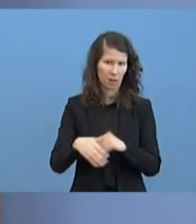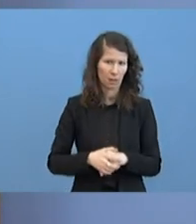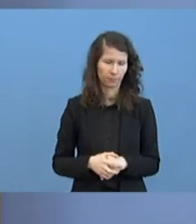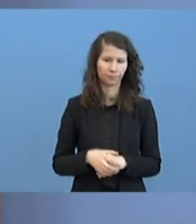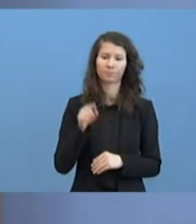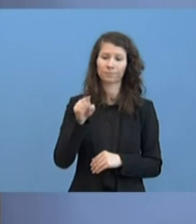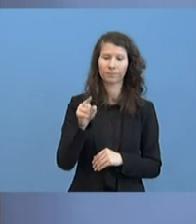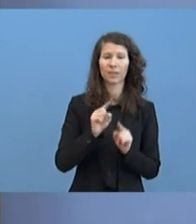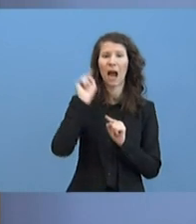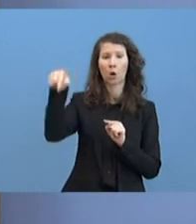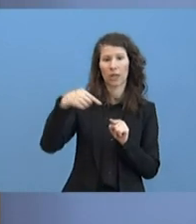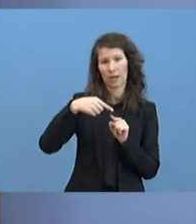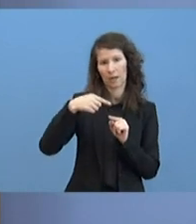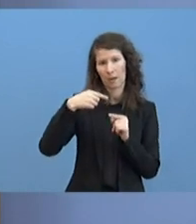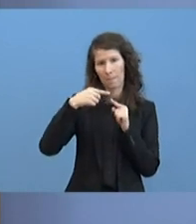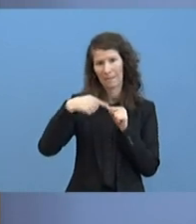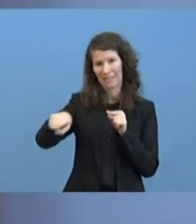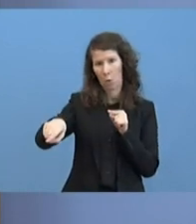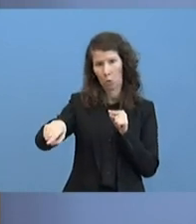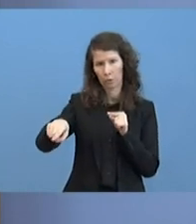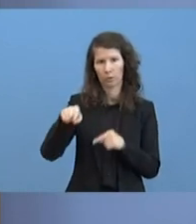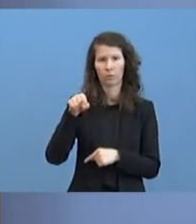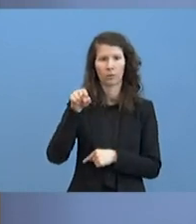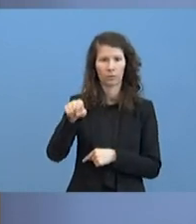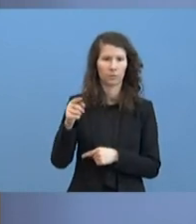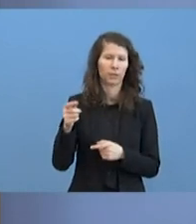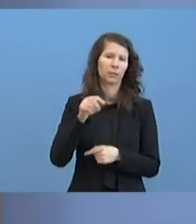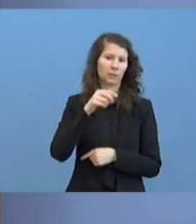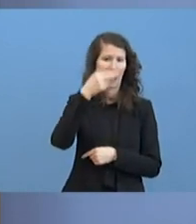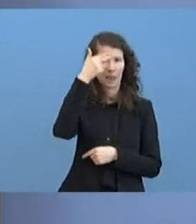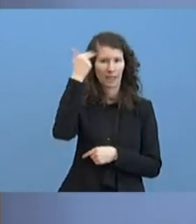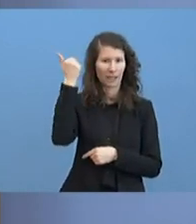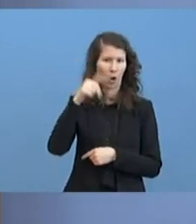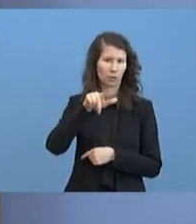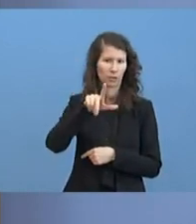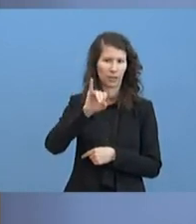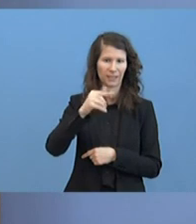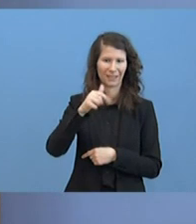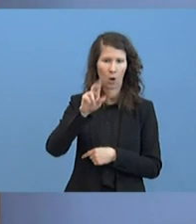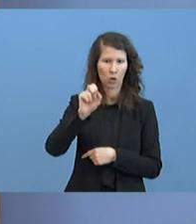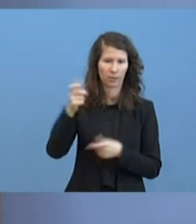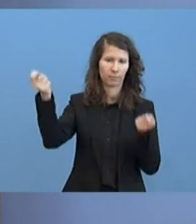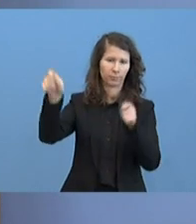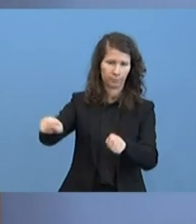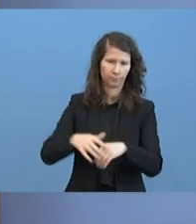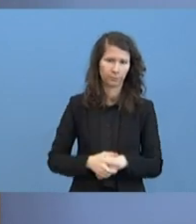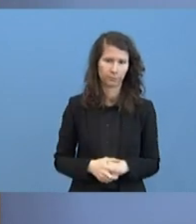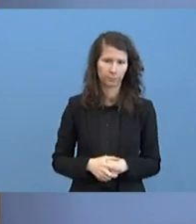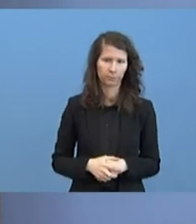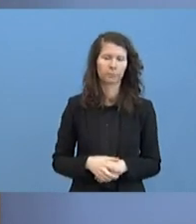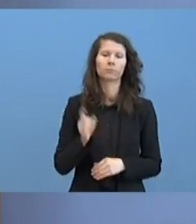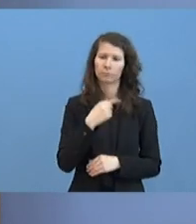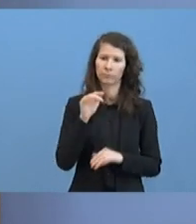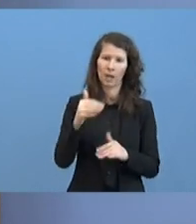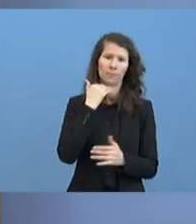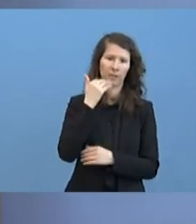Ausbildungsvorhaben in Litauen eingestellt wurden. Wir haben Berichte von Niederländern, die infiziert worden sind und auch